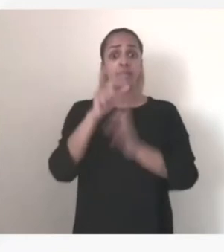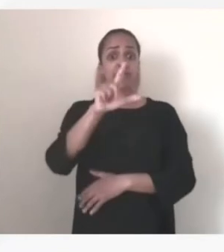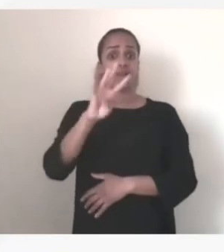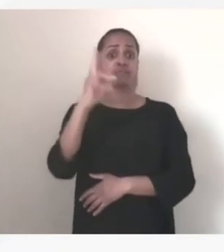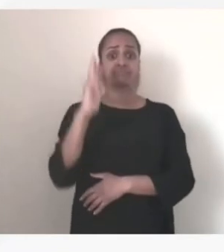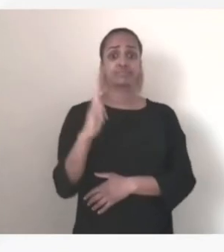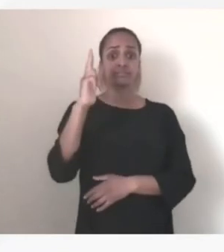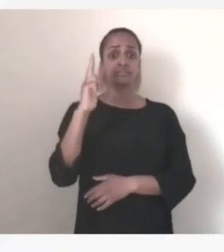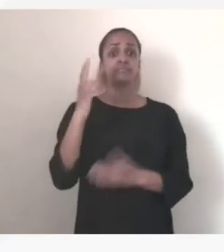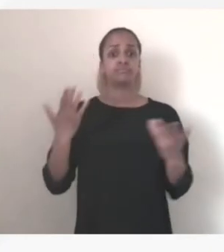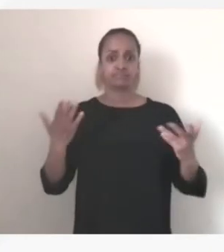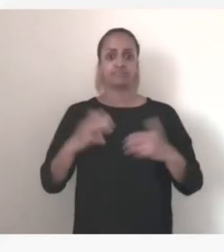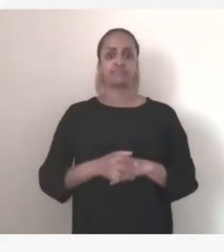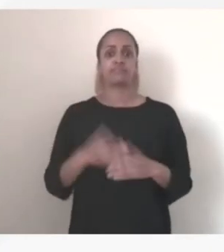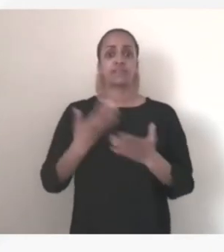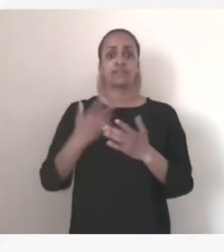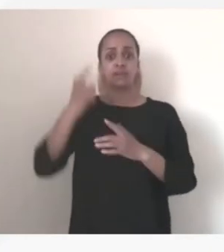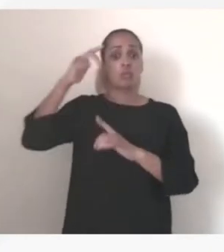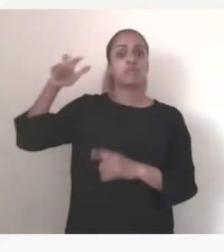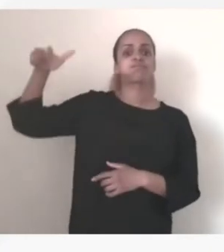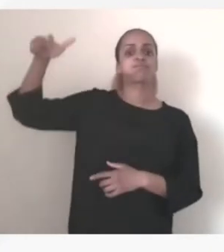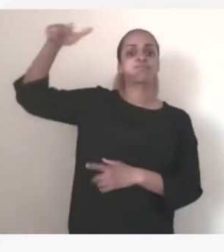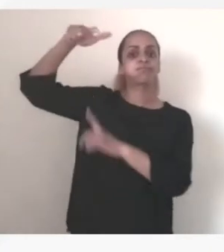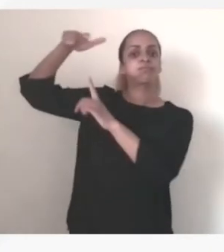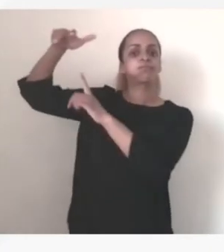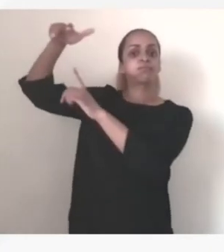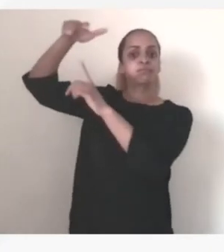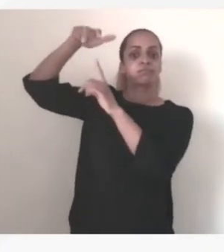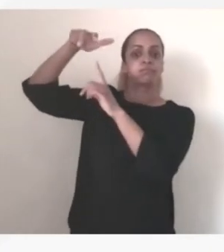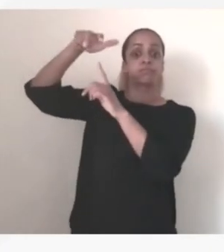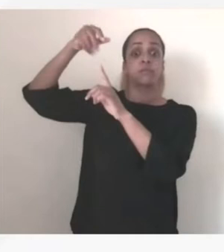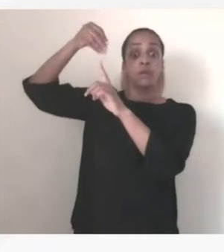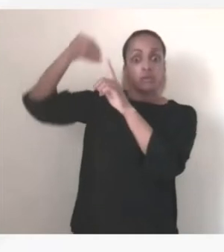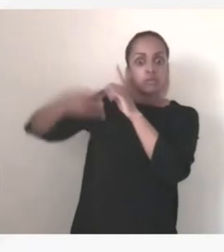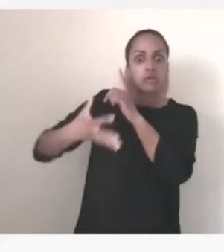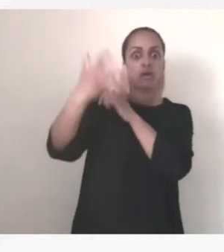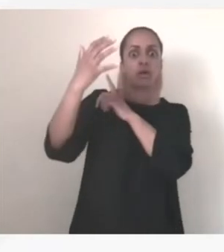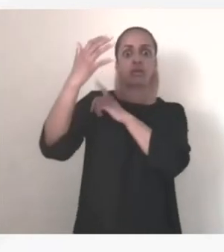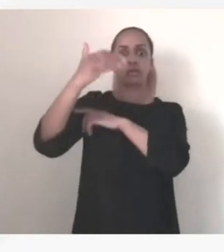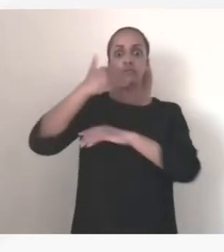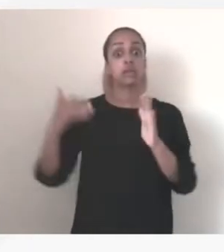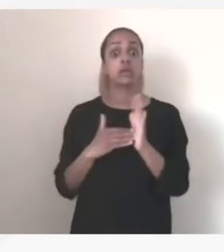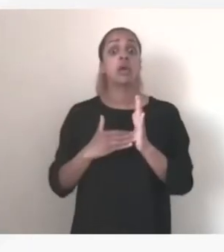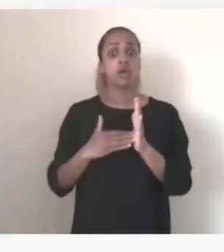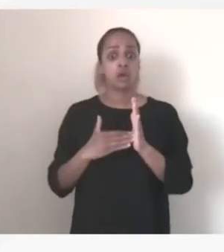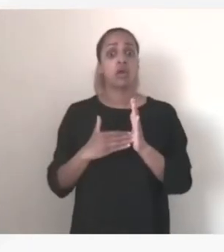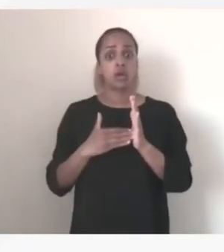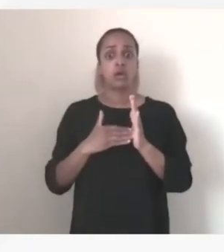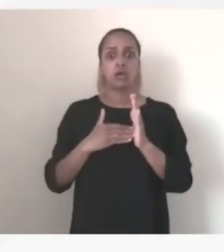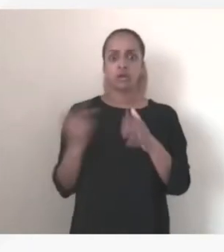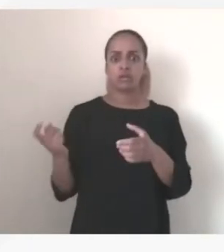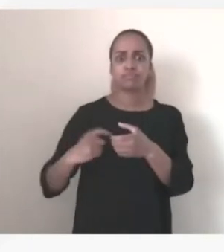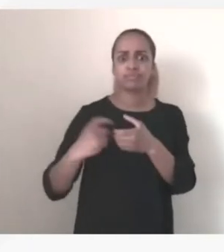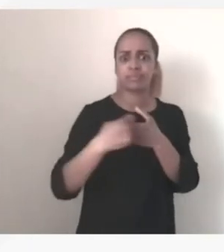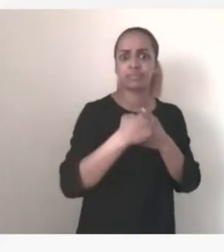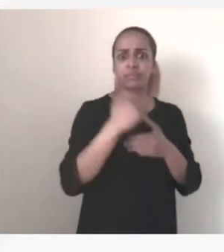pour avoir cette constellation en orbite basse, qui permettrait d'avoir d'offrir de la redondance en matière de connectivité large bande, sur le